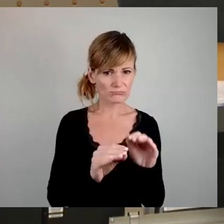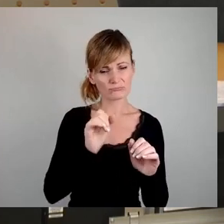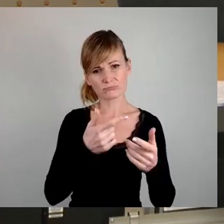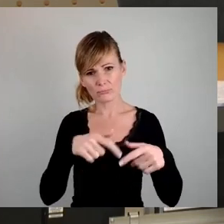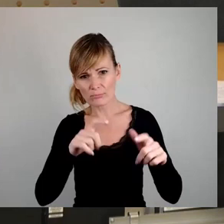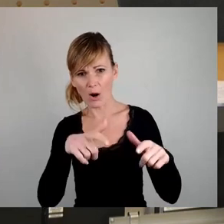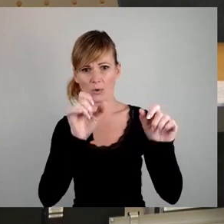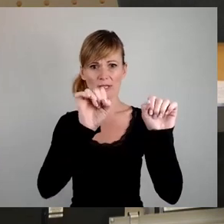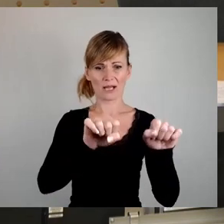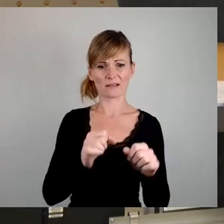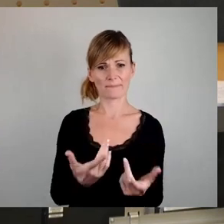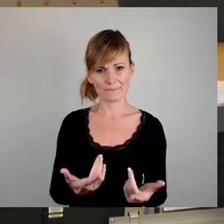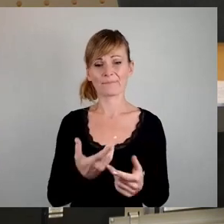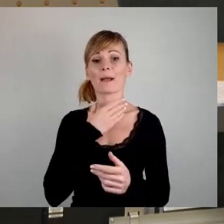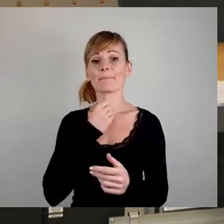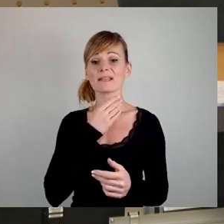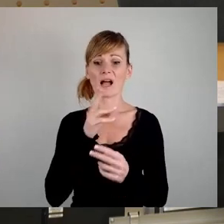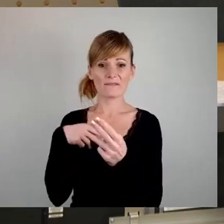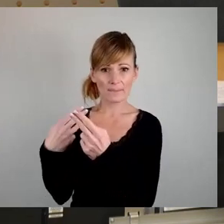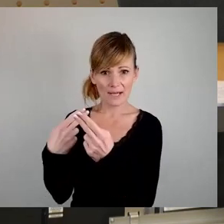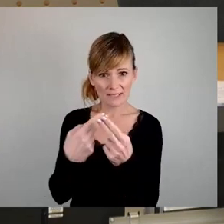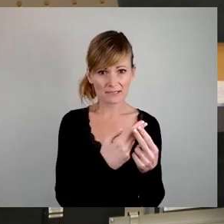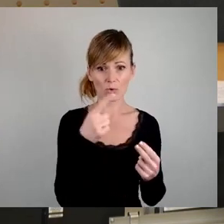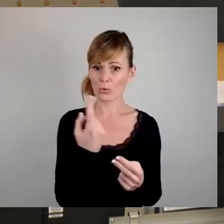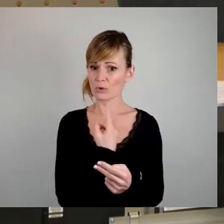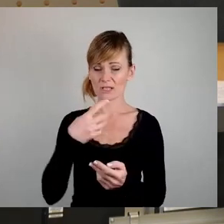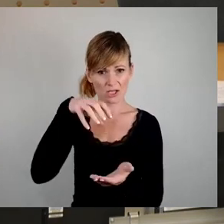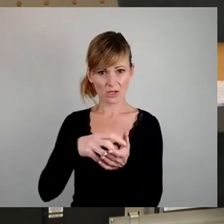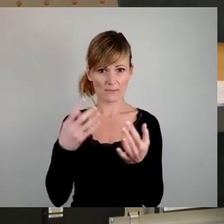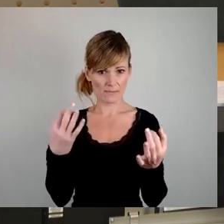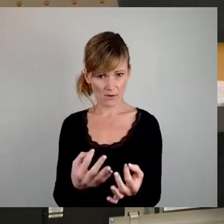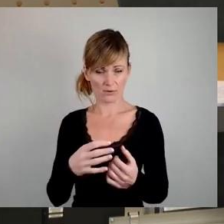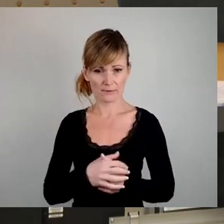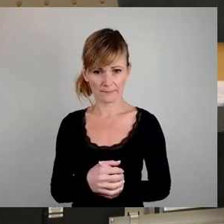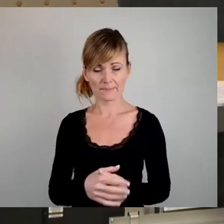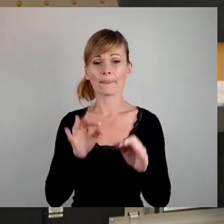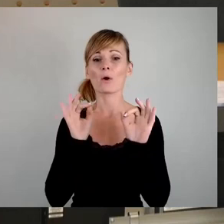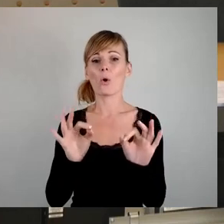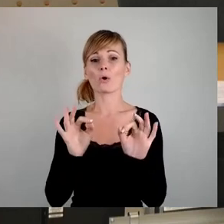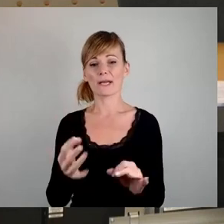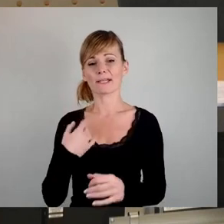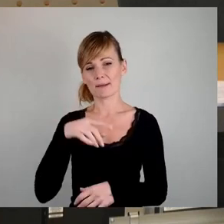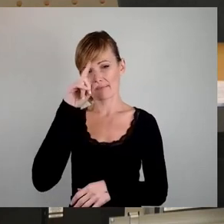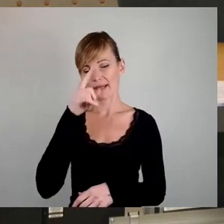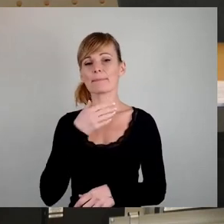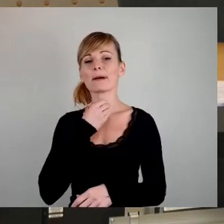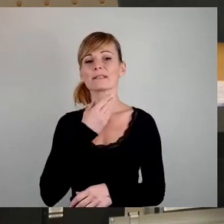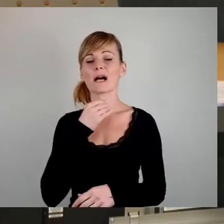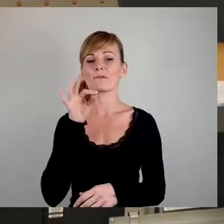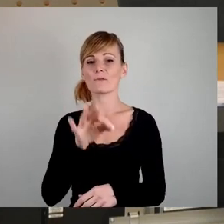man damit Bedarfe deckt, die dringend in unserer Stadt benötigt werden. Konkret meine ich hier die Bedarfe von Wohnformen zur